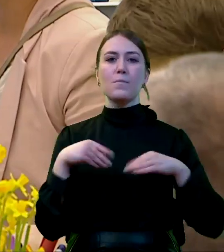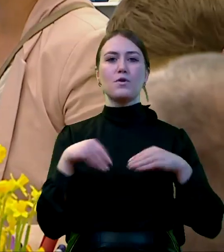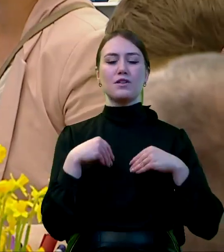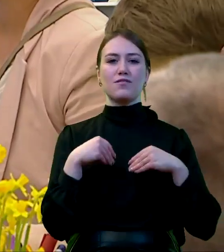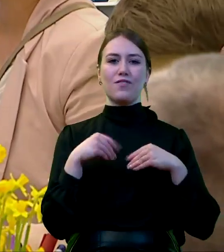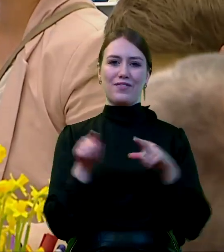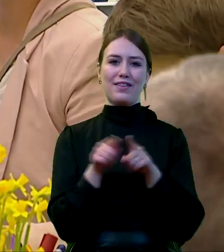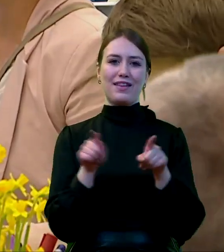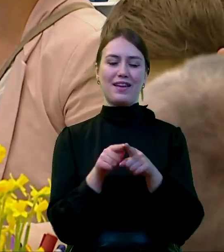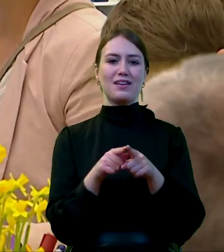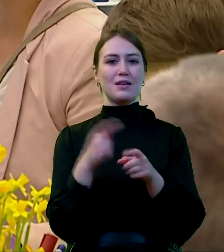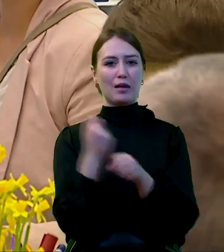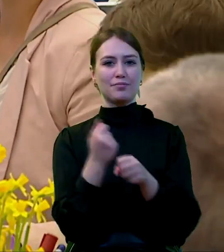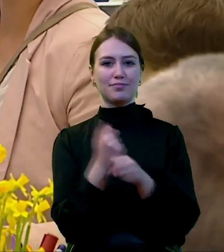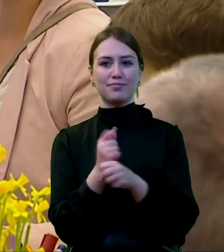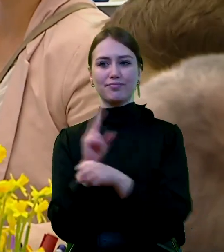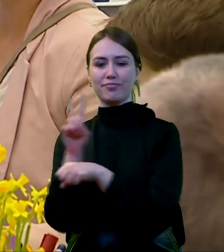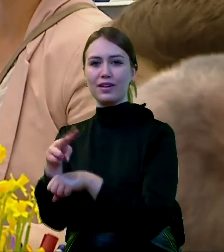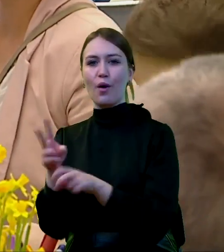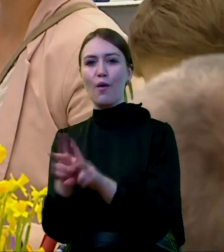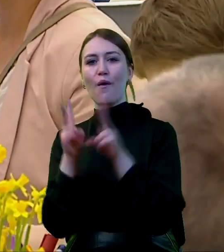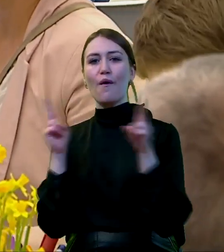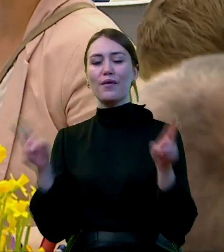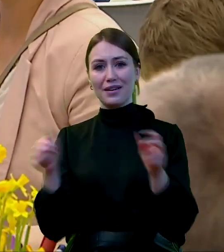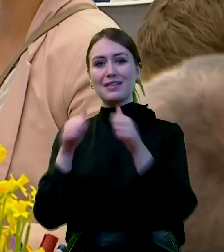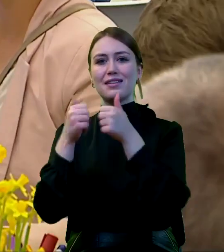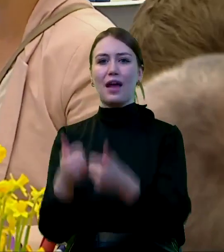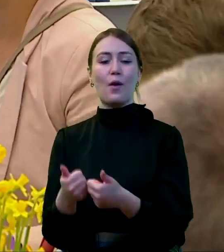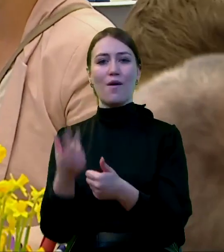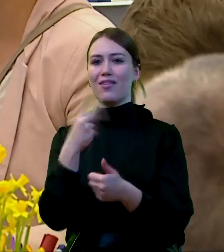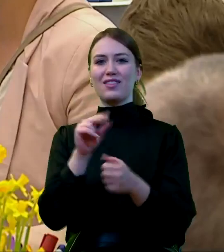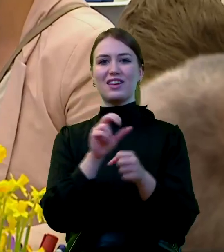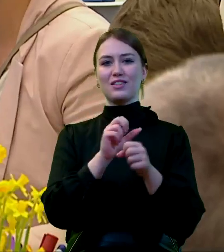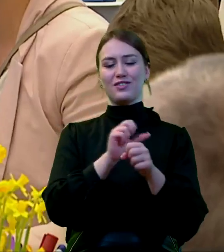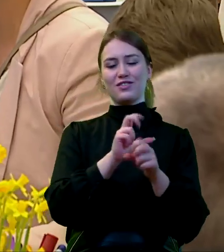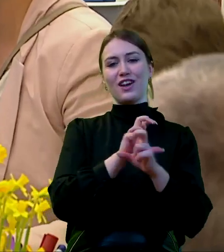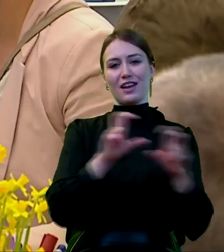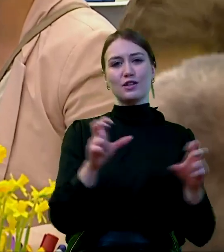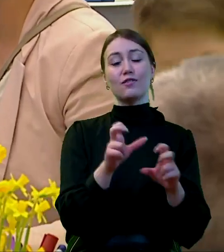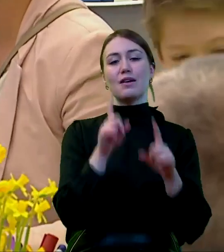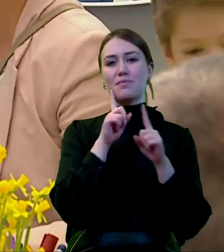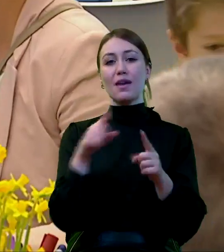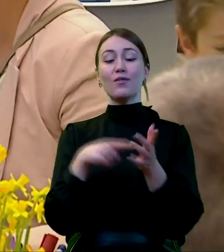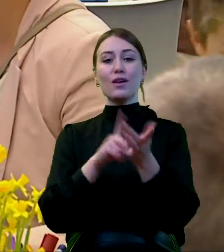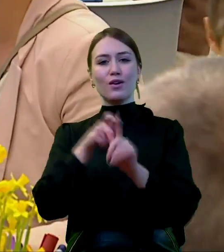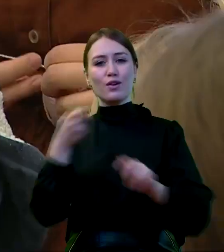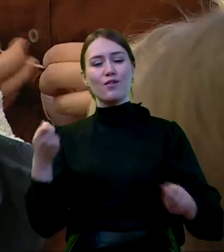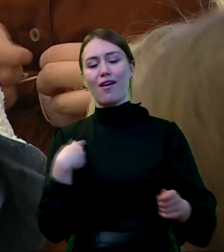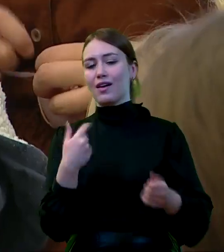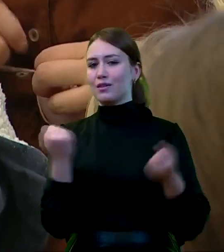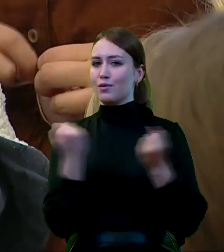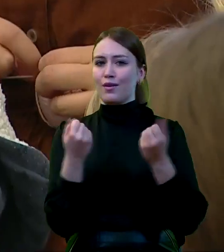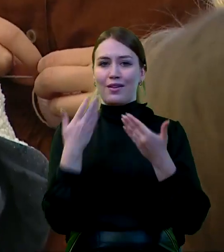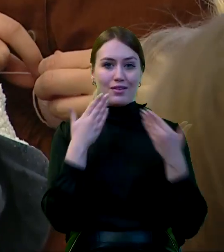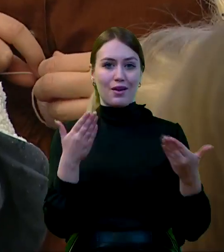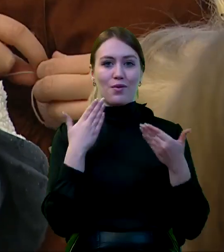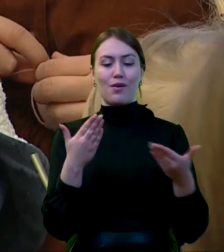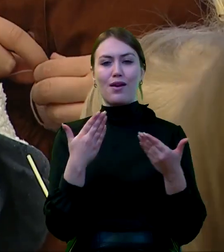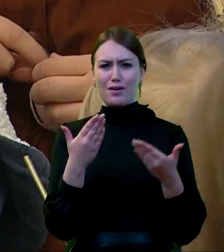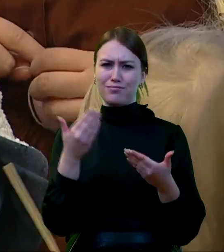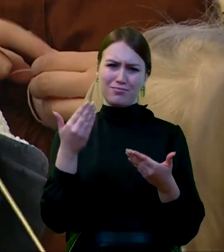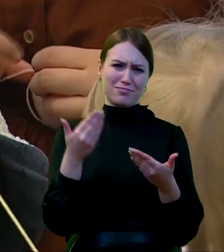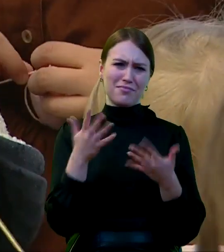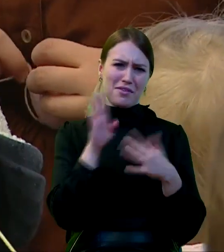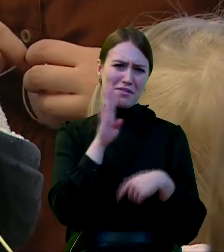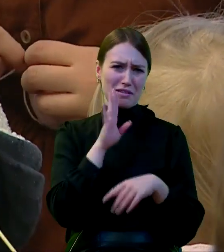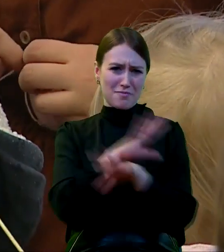jednoczesnego zatrudnienia na okres stały, a nie czasowy. Za te wszystkie rozwiązania bardzo dziękuję. W imieniu, myślę,